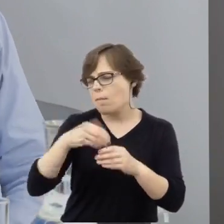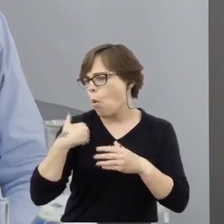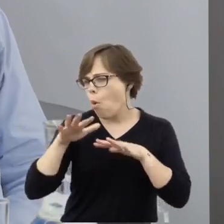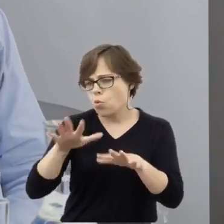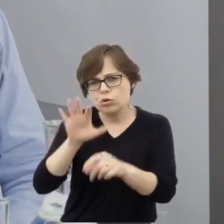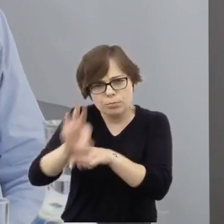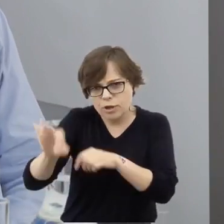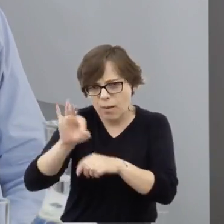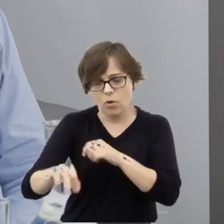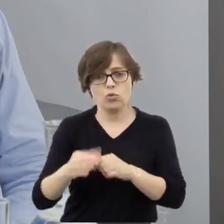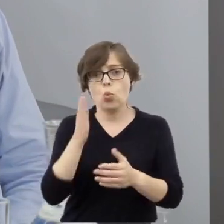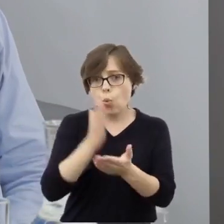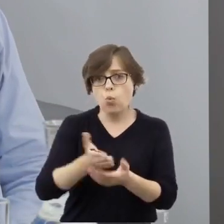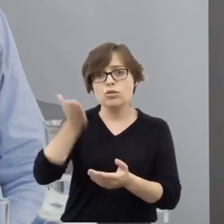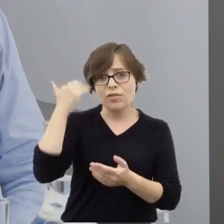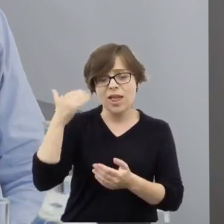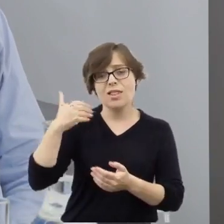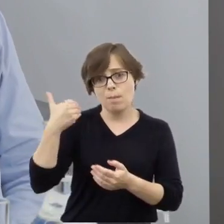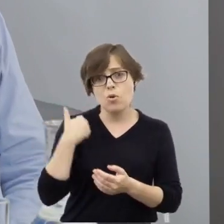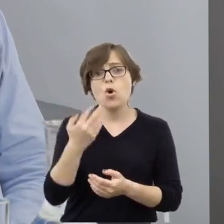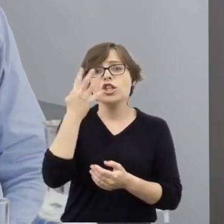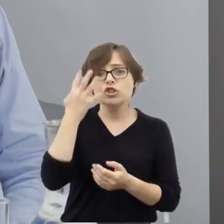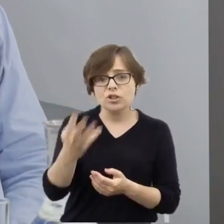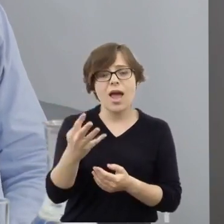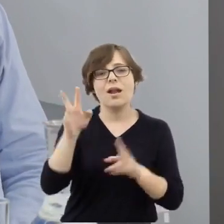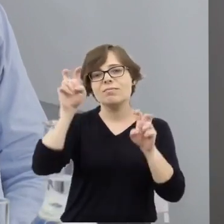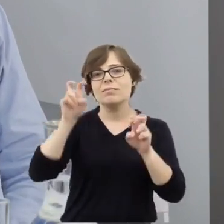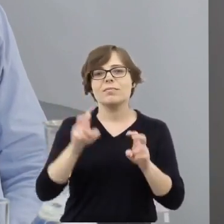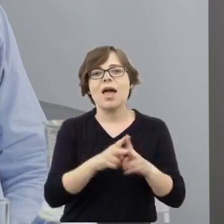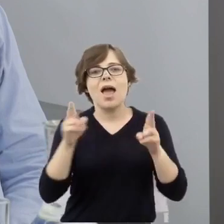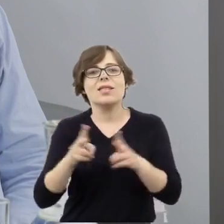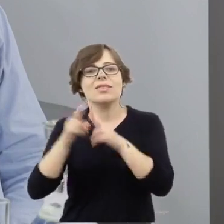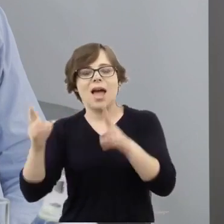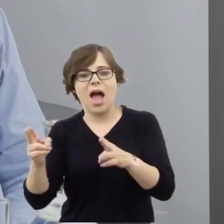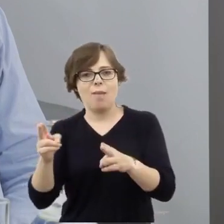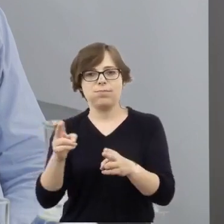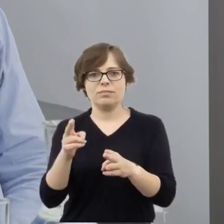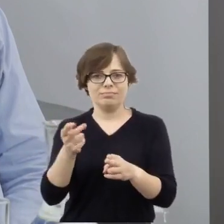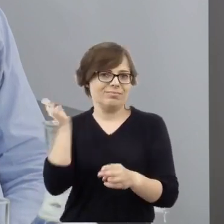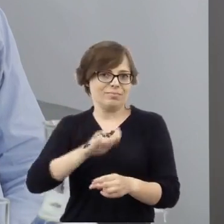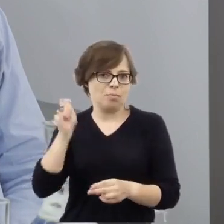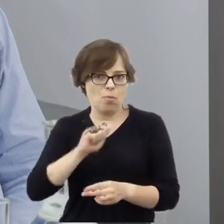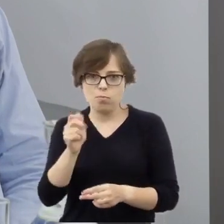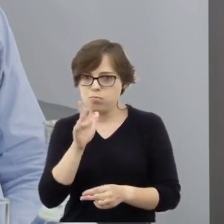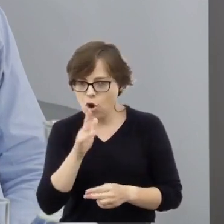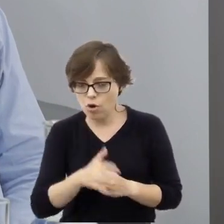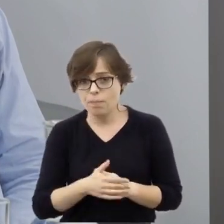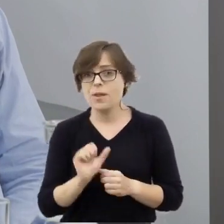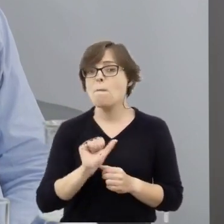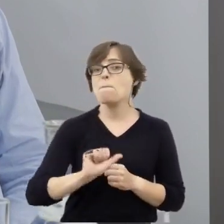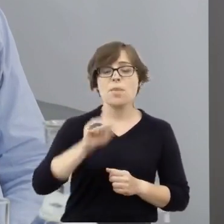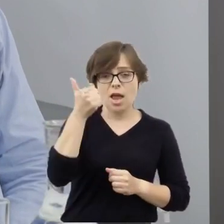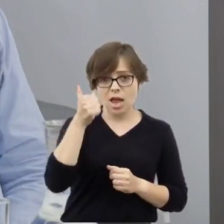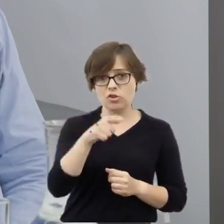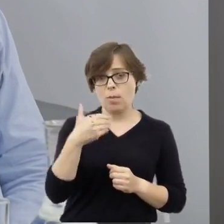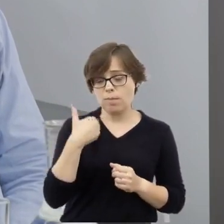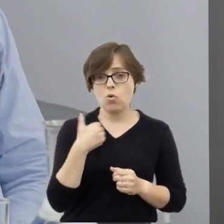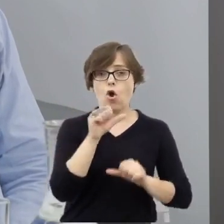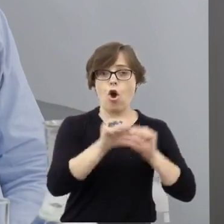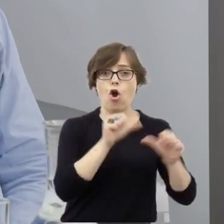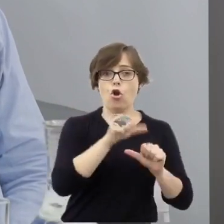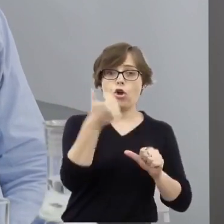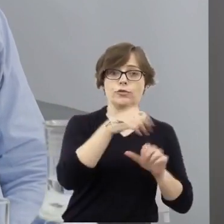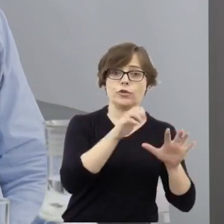już wtedy cztery fale pogromowe. Ta pierwsza, najbardziej krwawa, trwająca od roku 1918